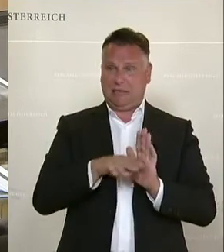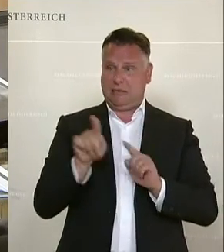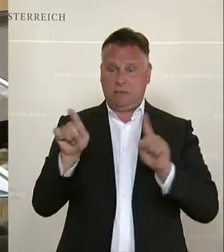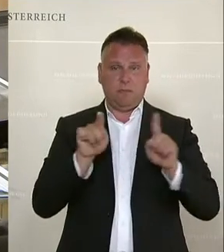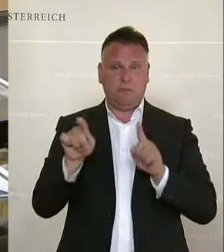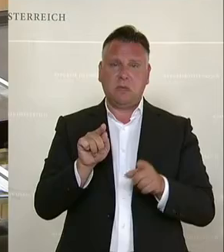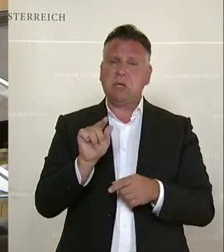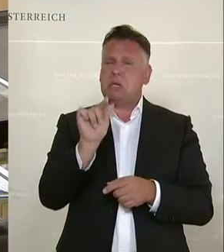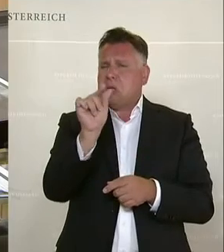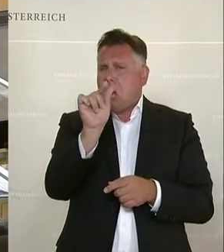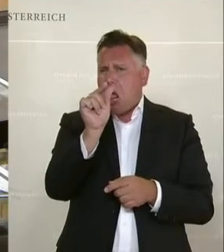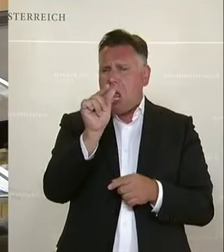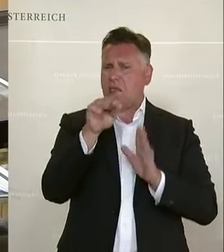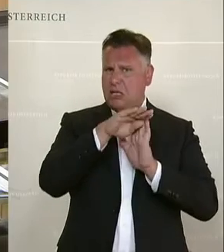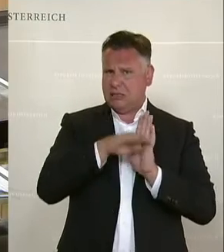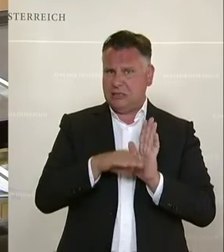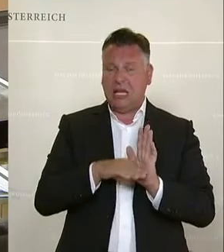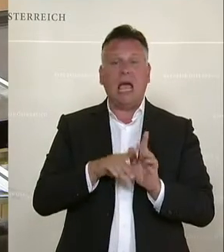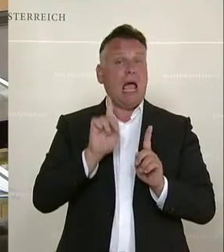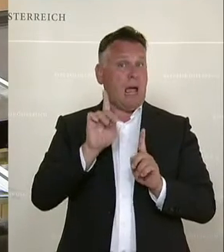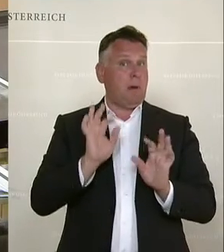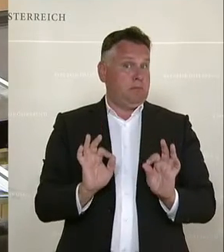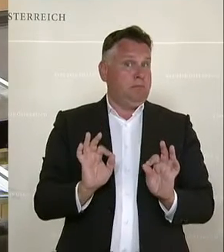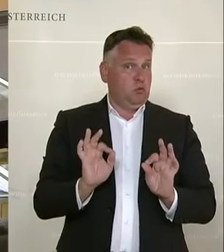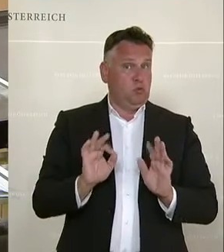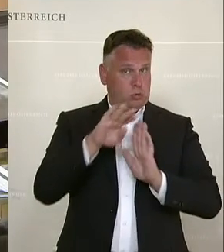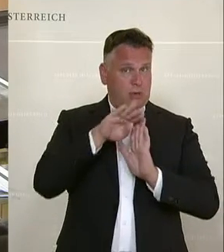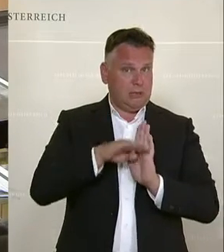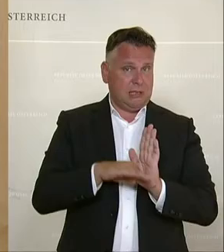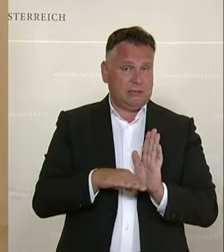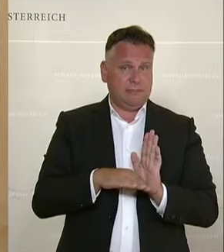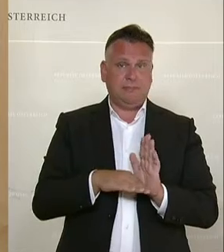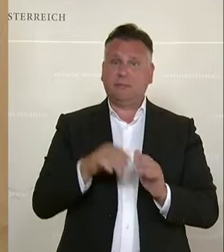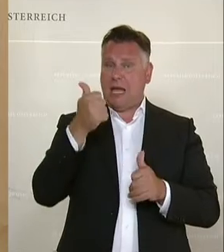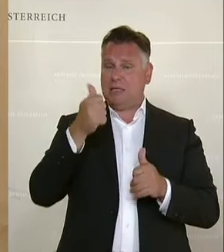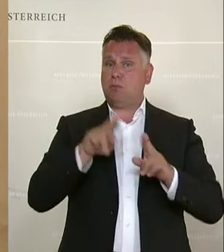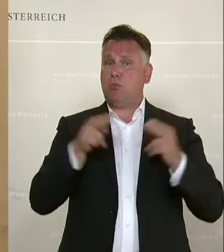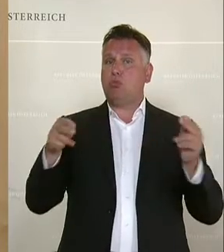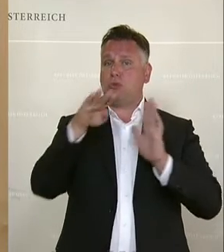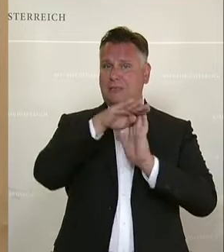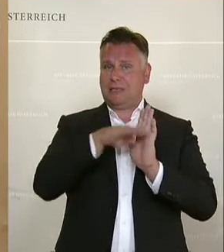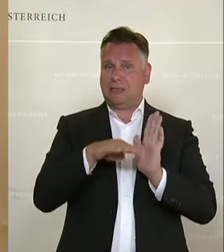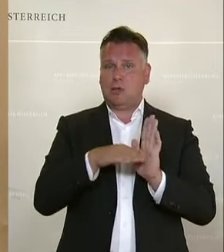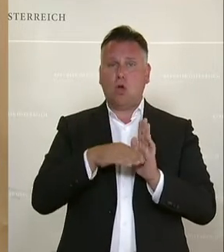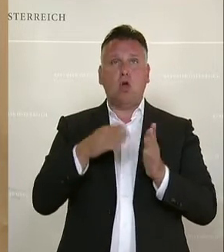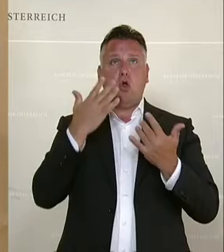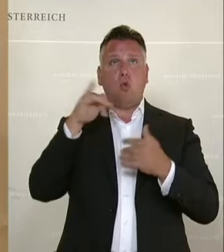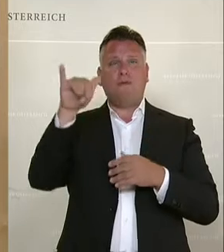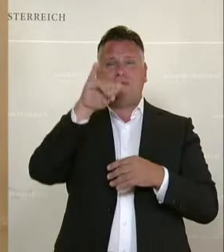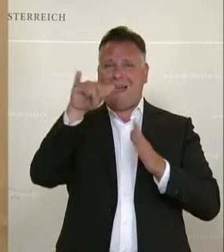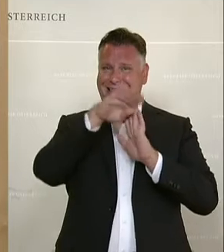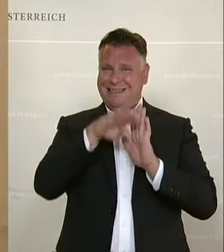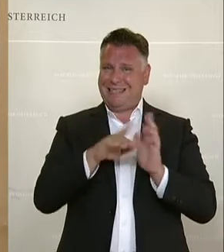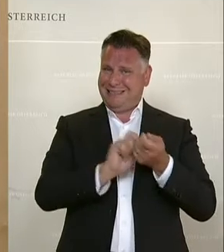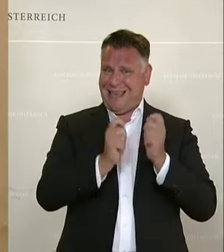kleine, unter Anführungszeichen, aber auch feine Gesetze. Das erste, das Bundesgesetz, mit dem das Luftfahrtgesetz geändert